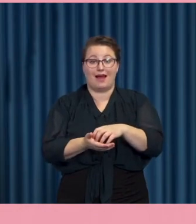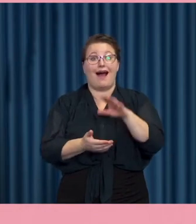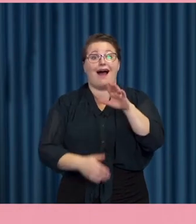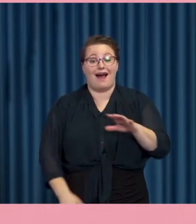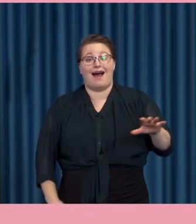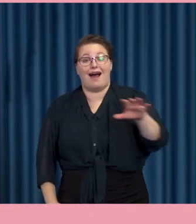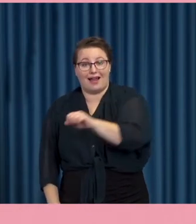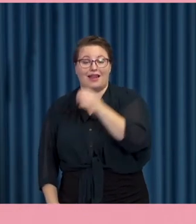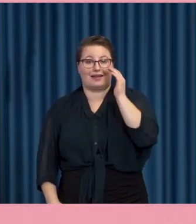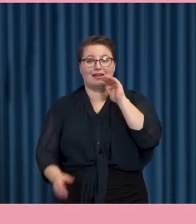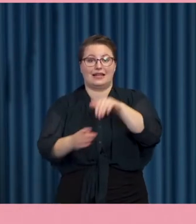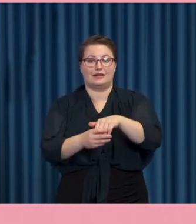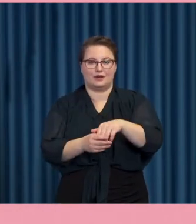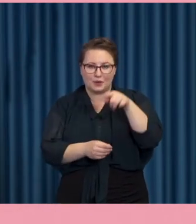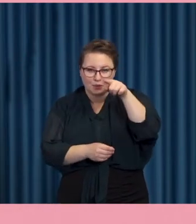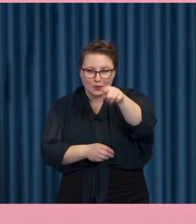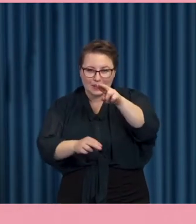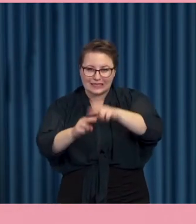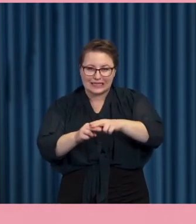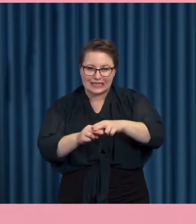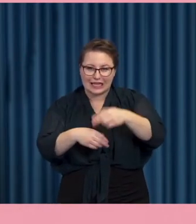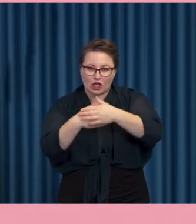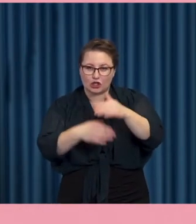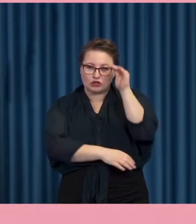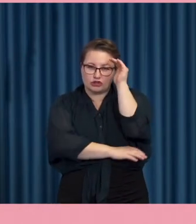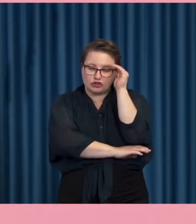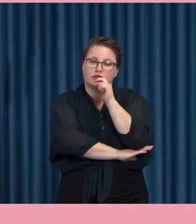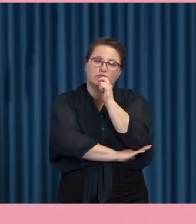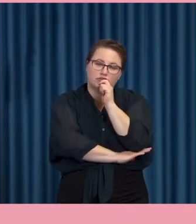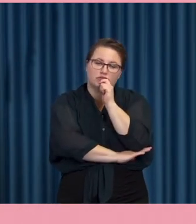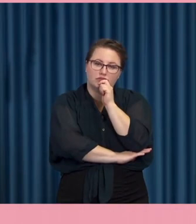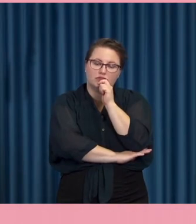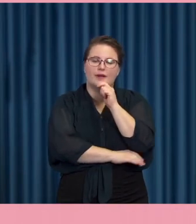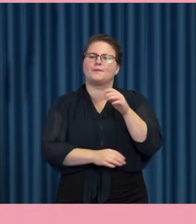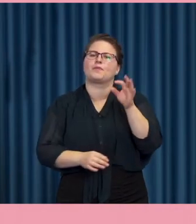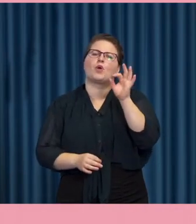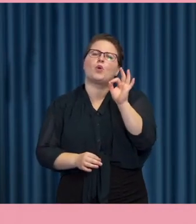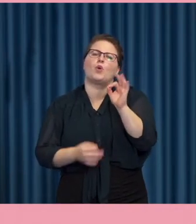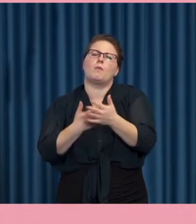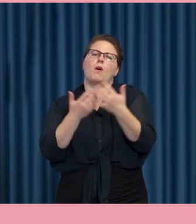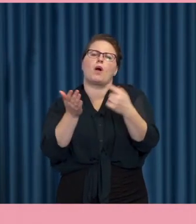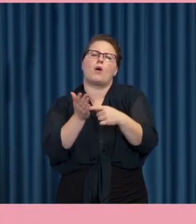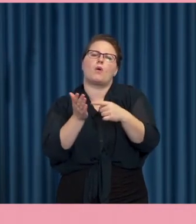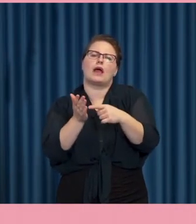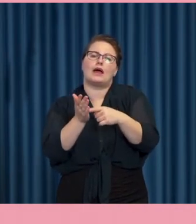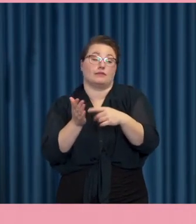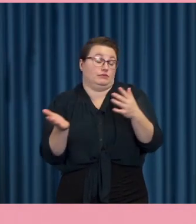Du som sitter och lyssnar här nu. Hur många gånger har du, om du nu är en person